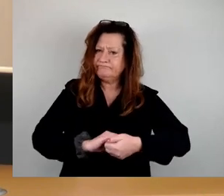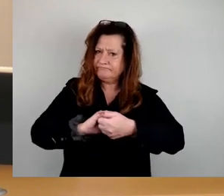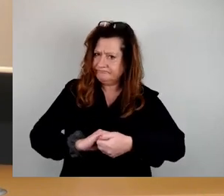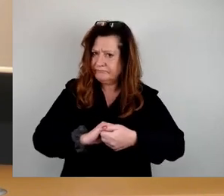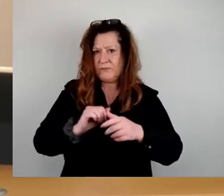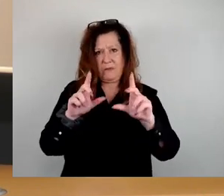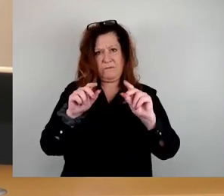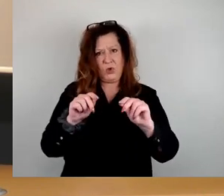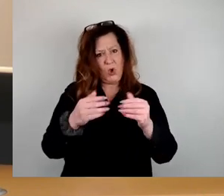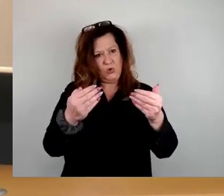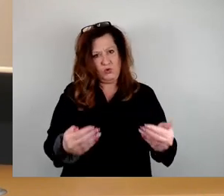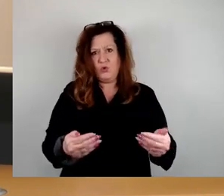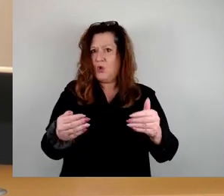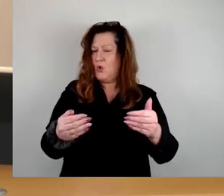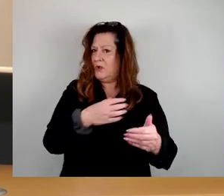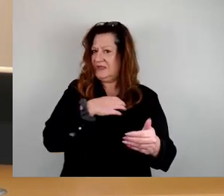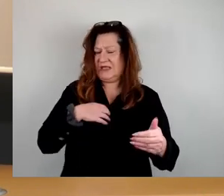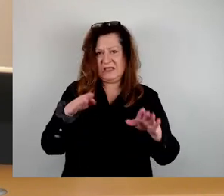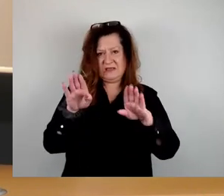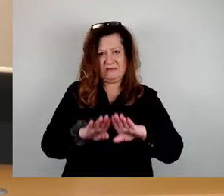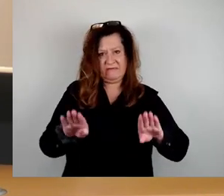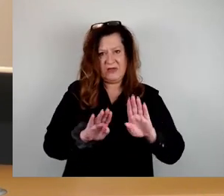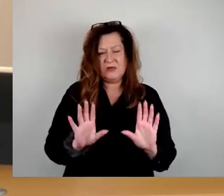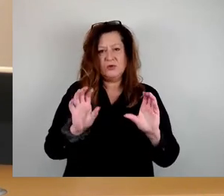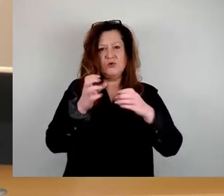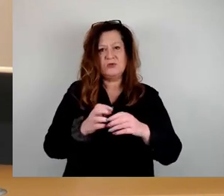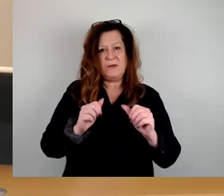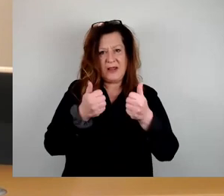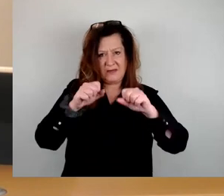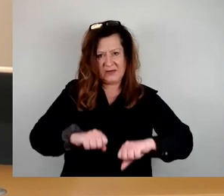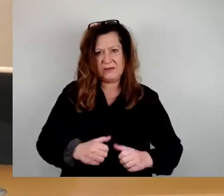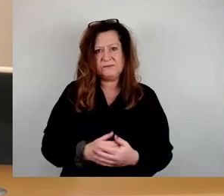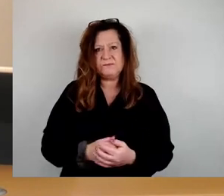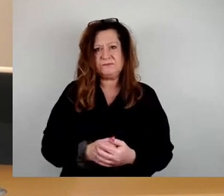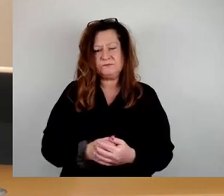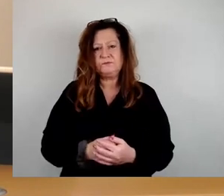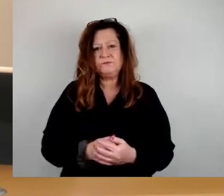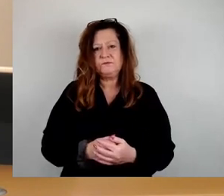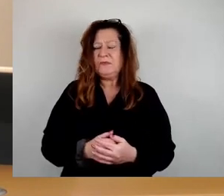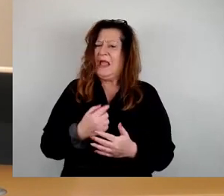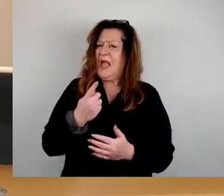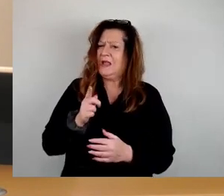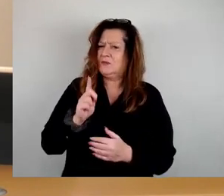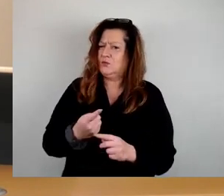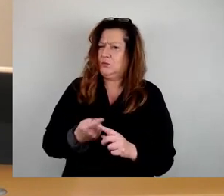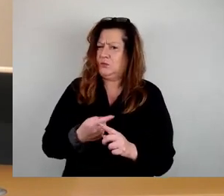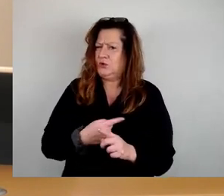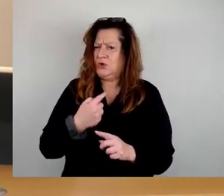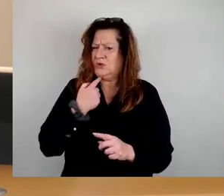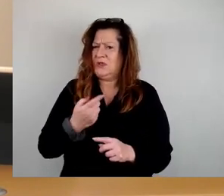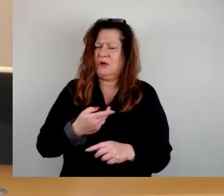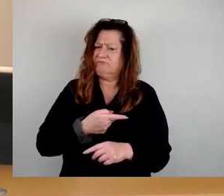haben, erleben wir in diesen Tagen eindrücklich. Und eines will ich an dieser Stelle ausdrücklich den hier lebenden Jüdinnen und Juden sagen.